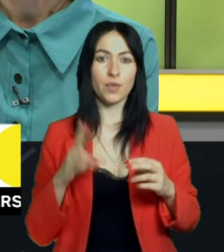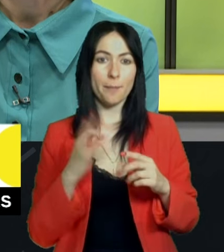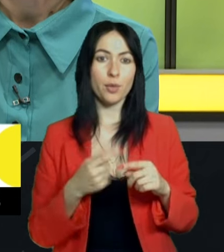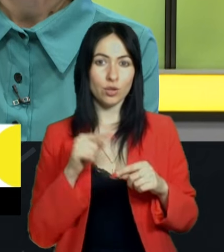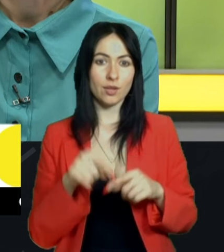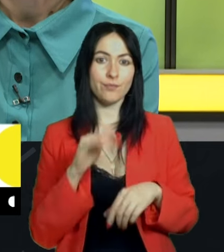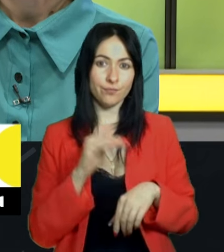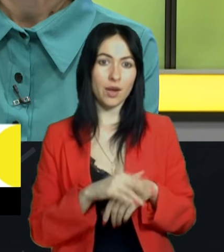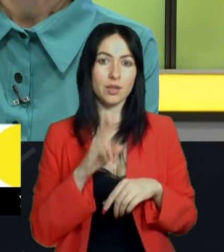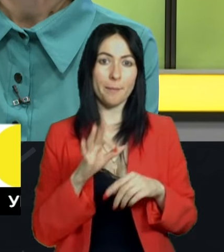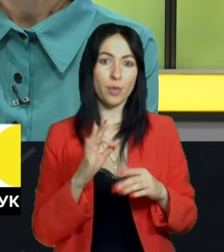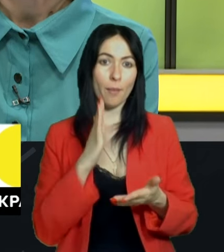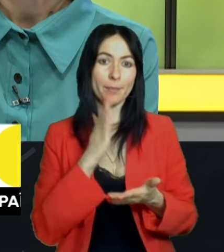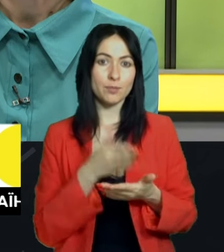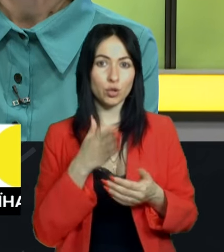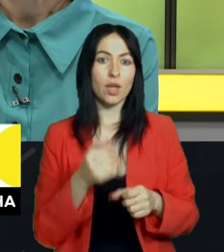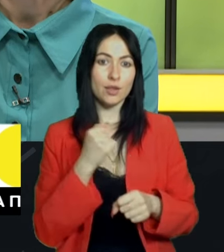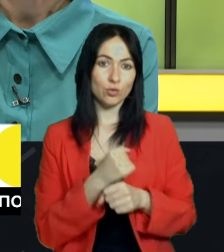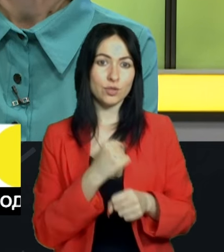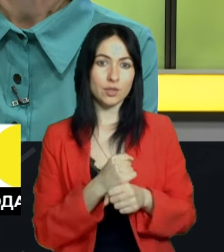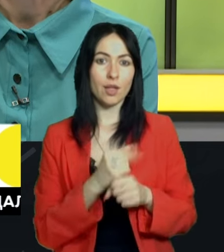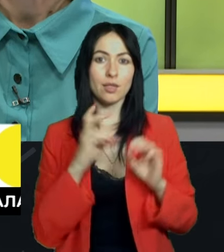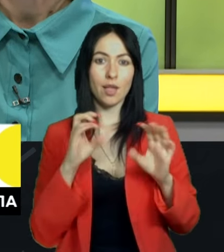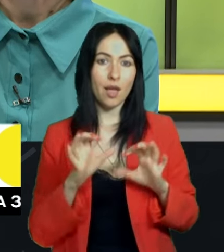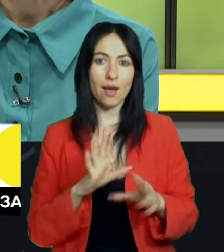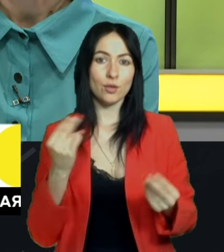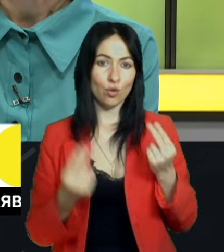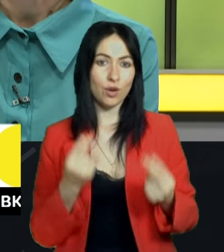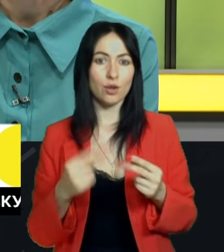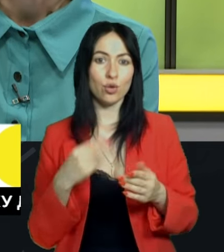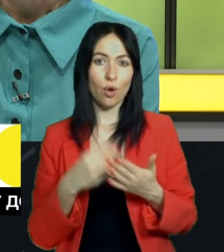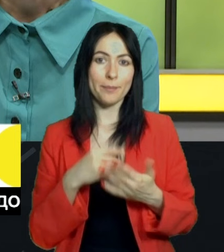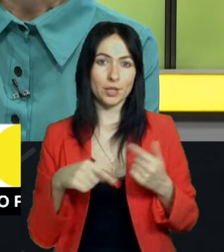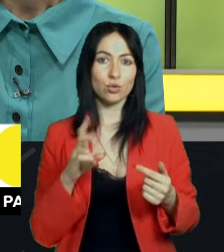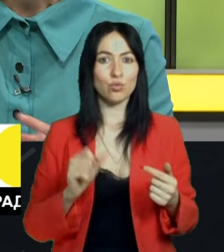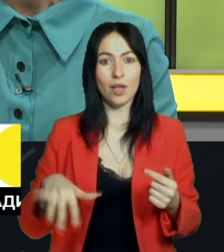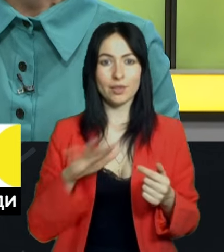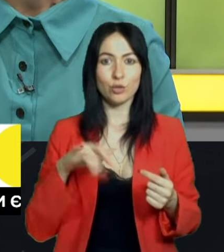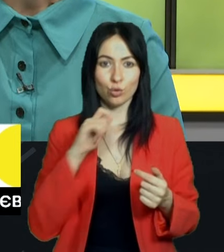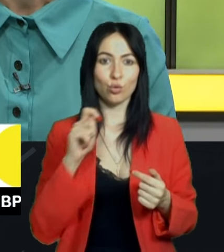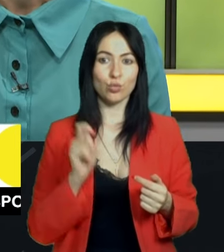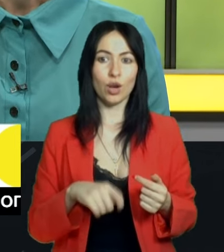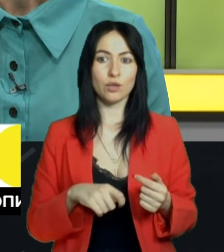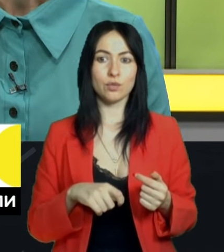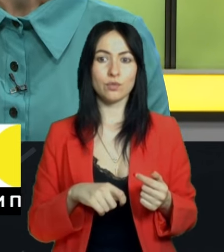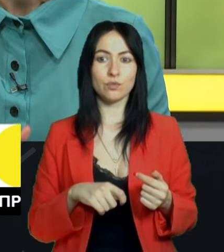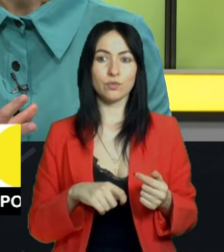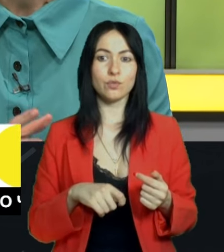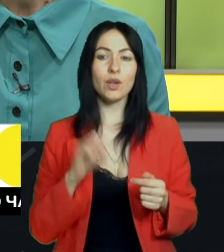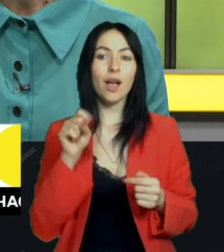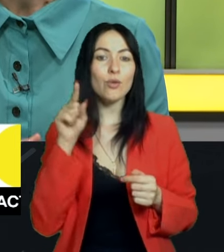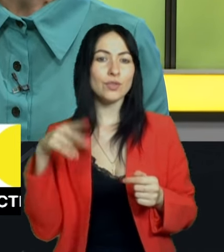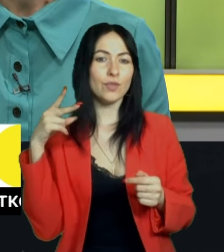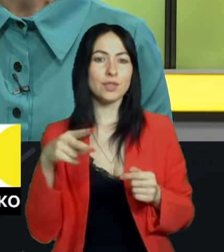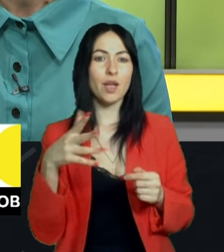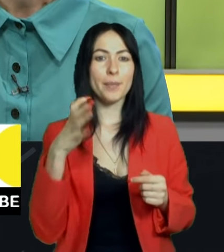по безпосередньому дійсненню нелегальної гральної бізнесу на території України. А у ті 2500 сайтів, який це